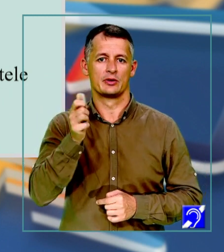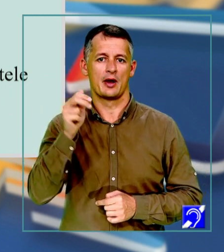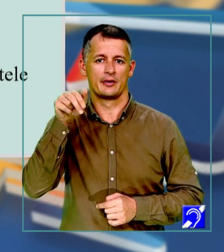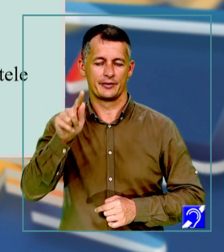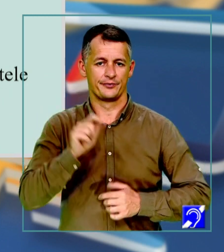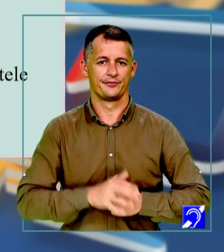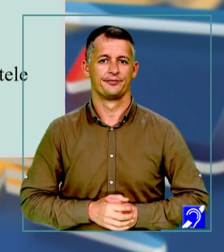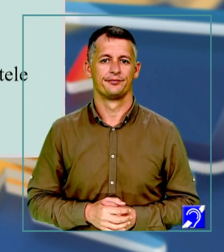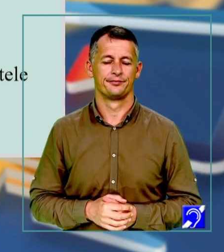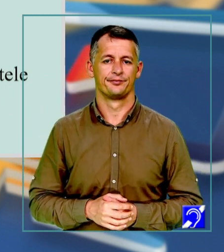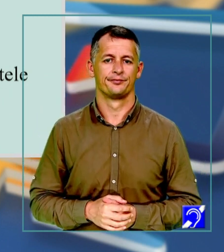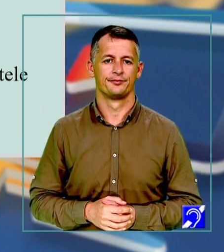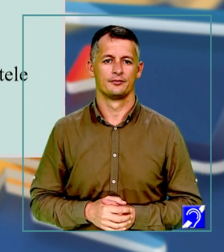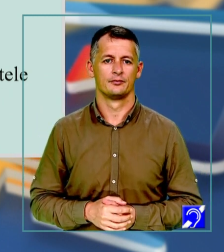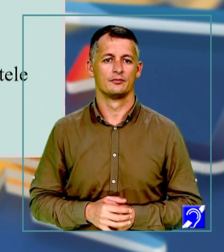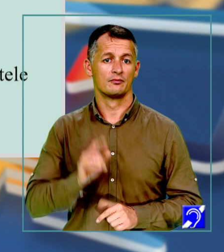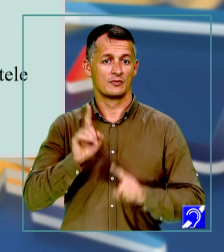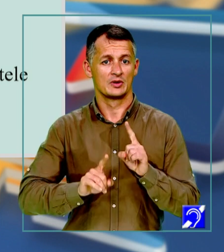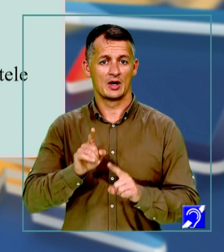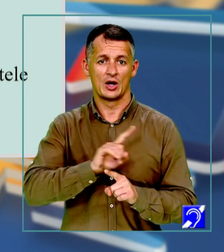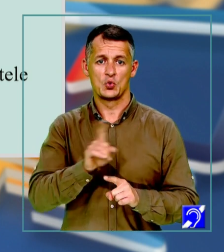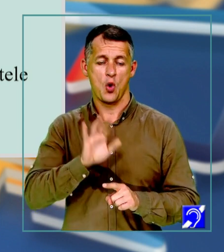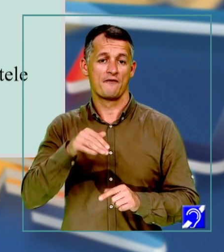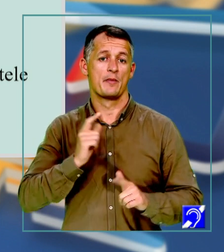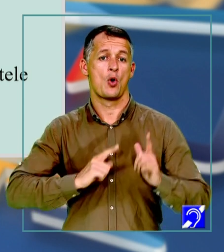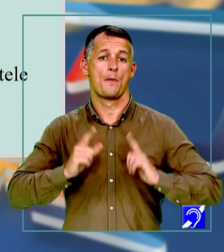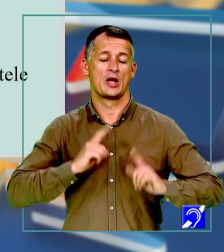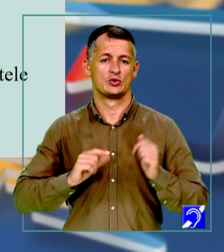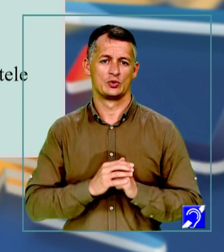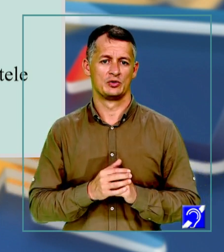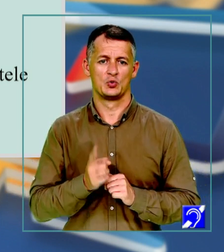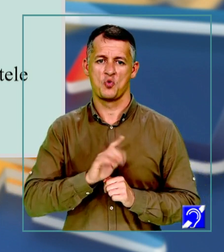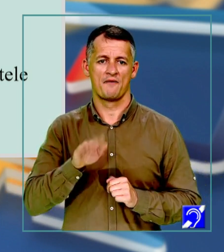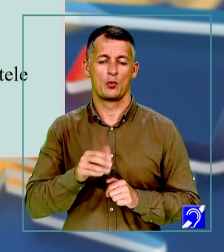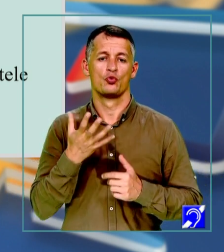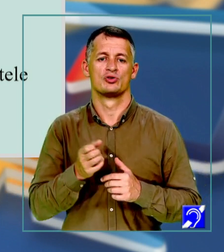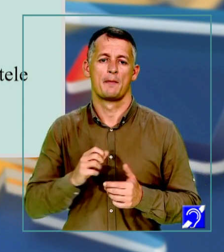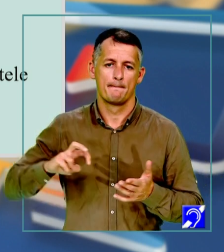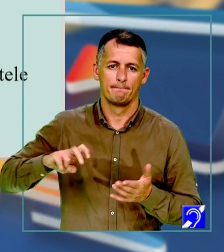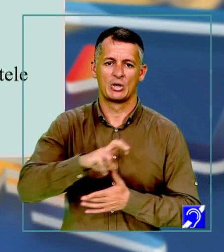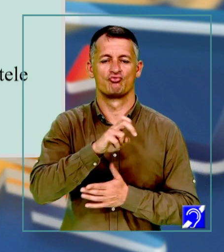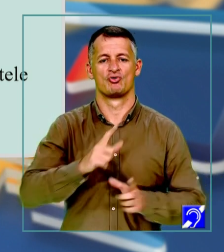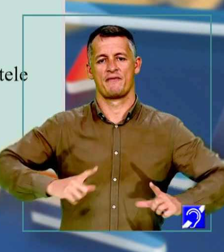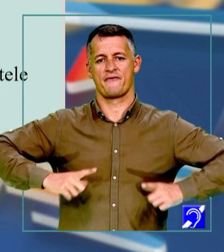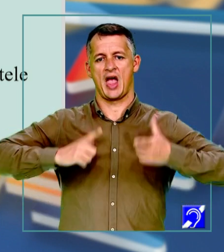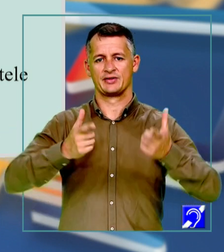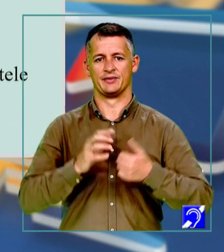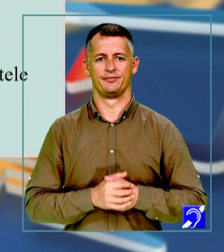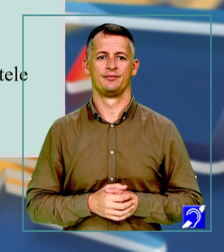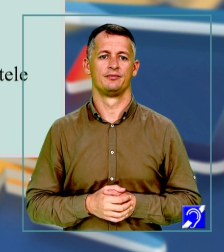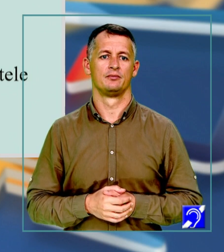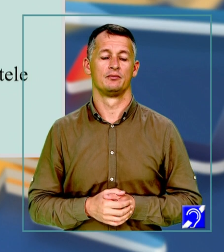Afirmația lui este următoarea. Dacă nu avem o pasiune, nu avem cu ce porni la drum în viață. Ei bine,